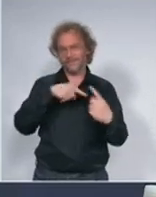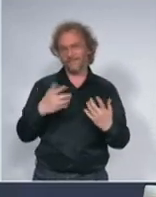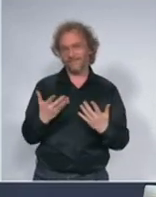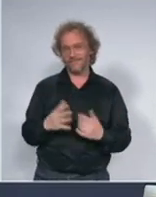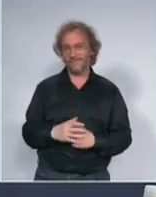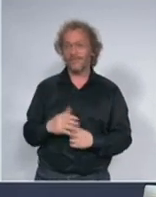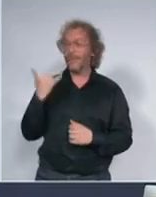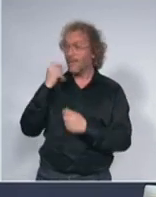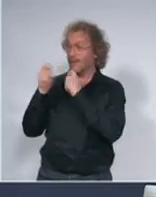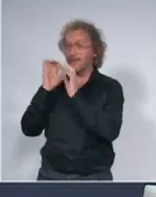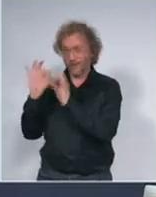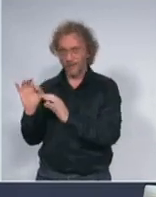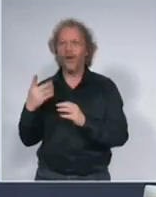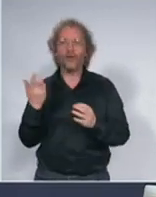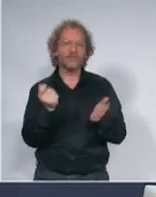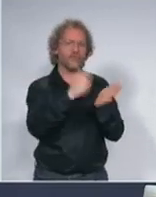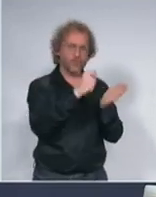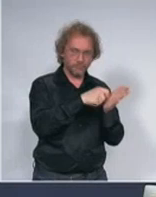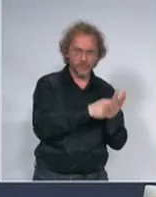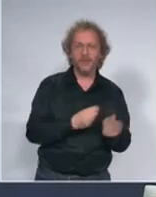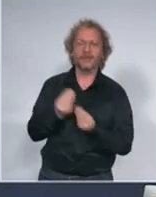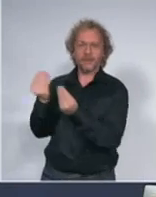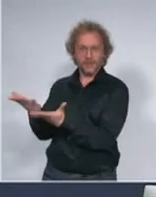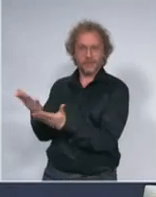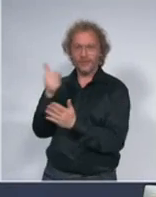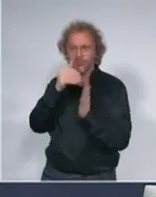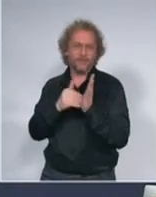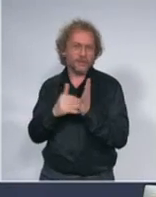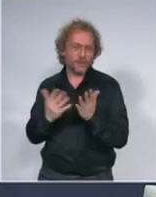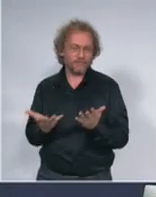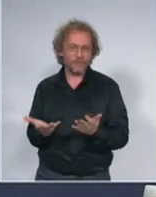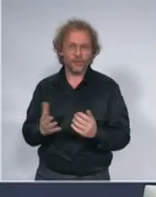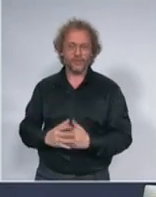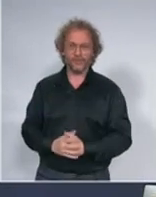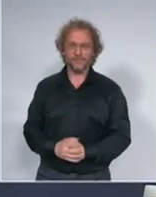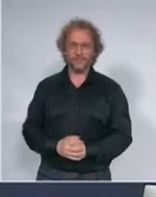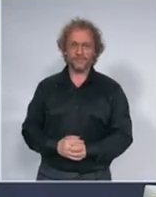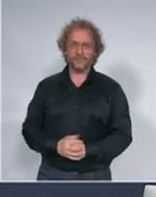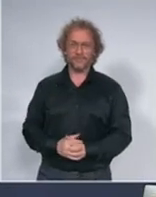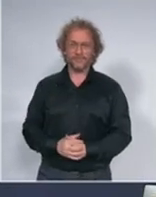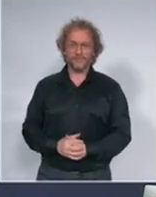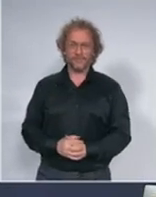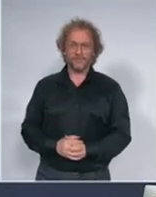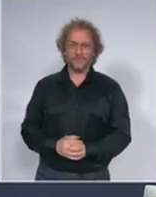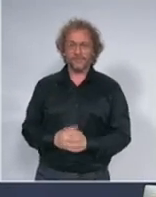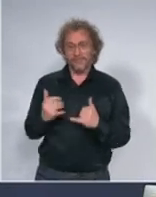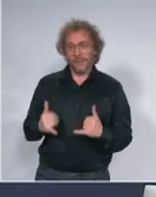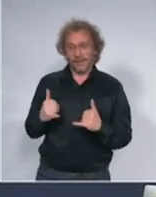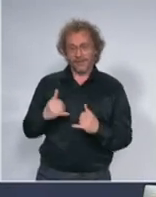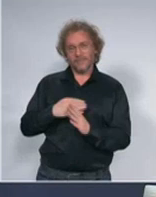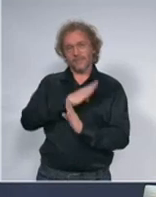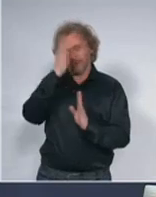odnošenja svega onoga što je njima potrebno. Najviše je pomoć u ovom trenutku ili danas, tokom dana,